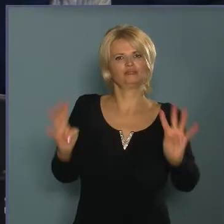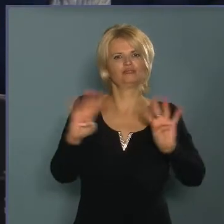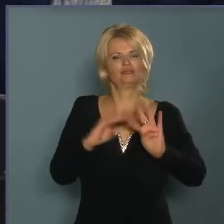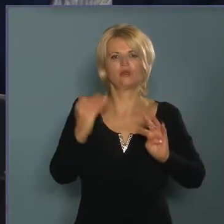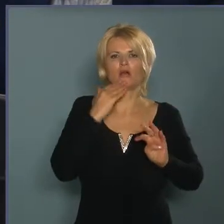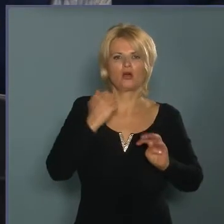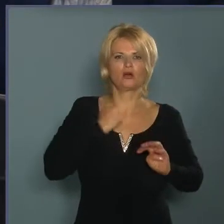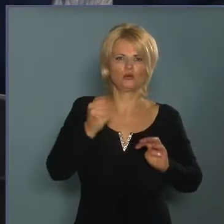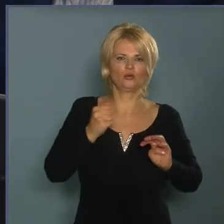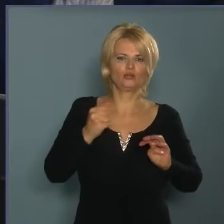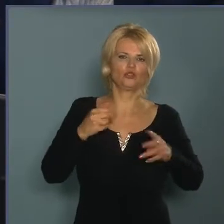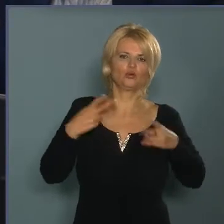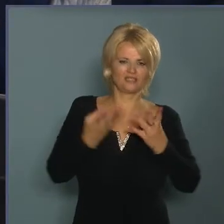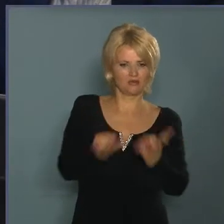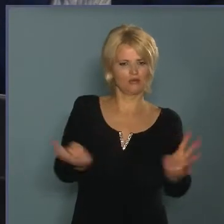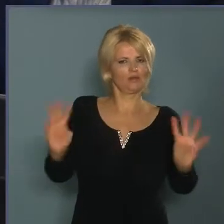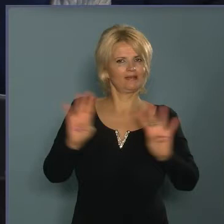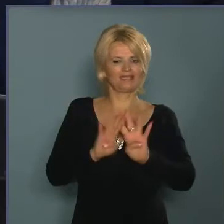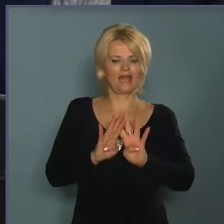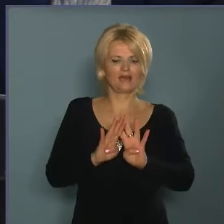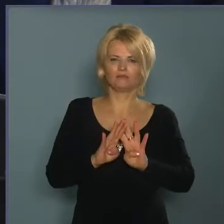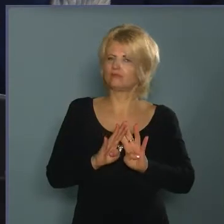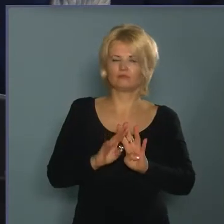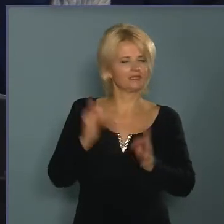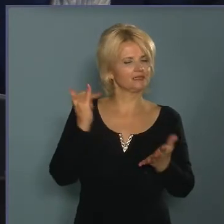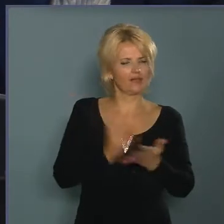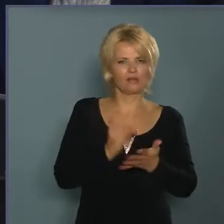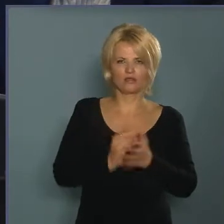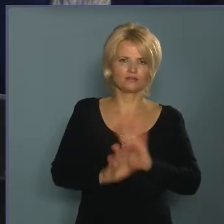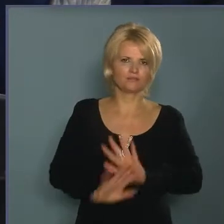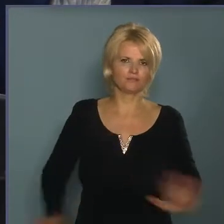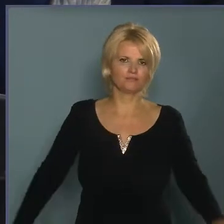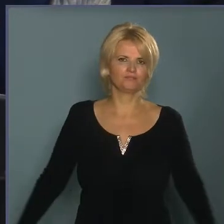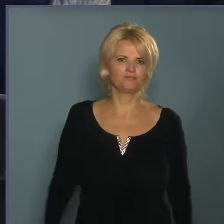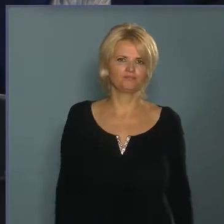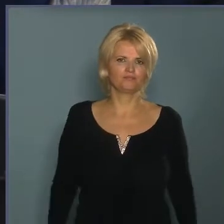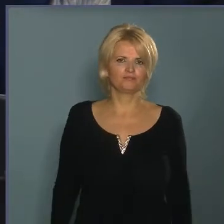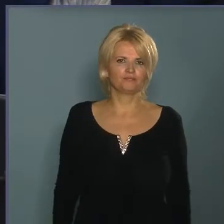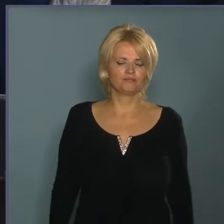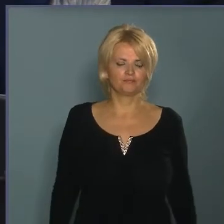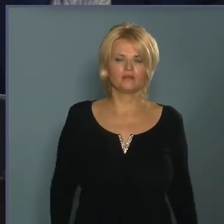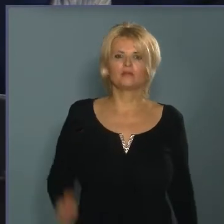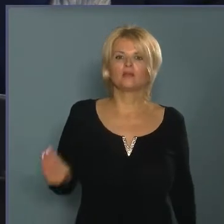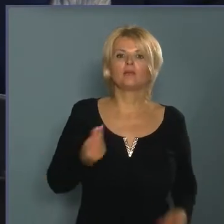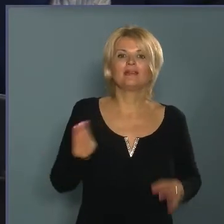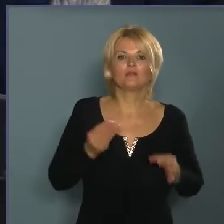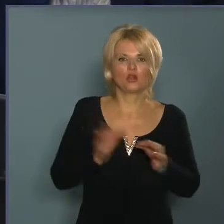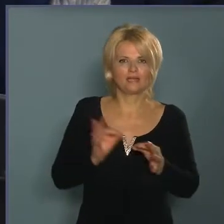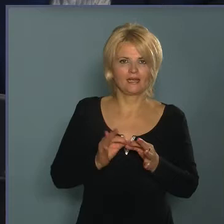a Hős utcában élőket. Természetesen erről szó nincs. Nem történik más, mint